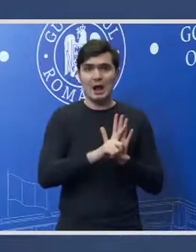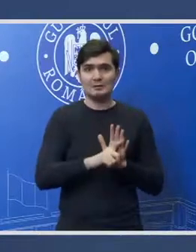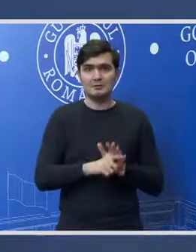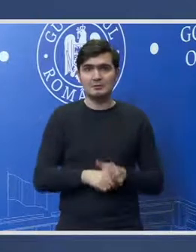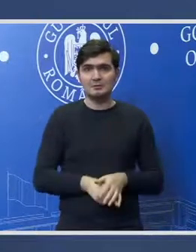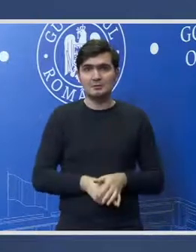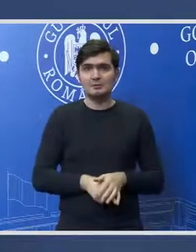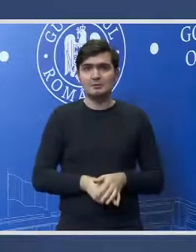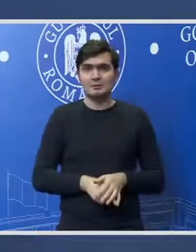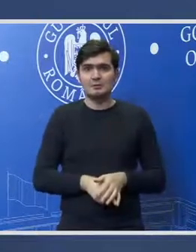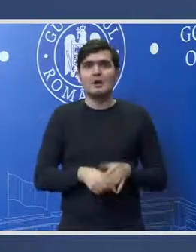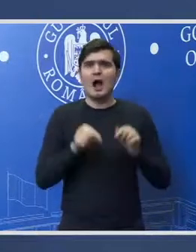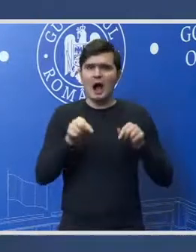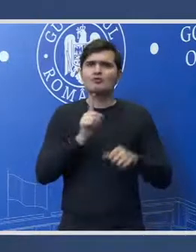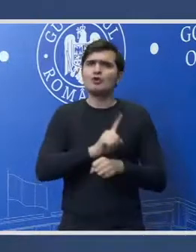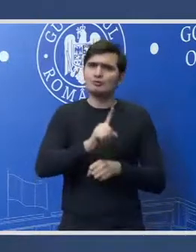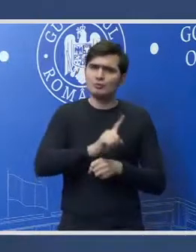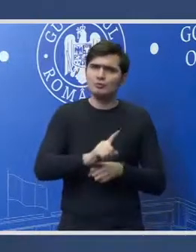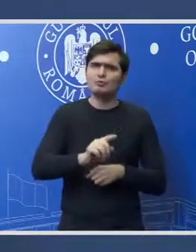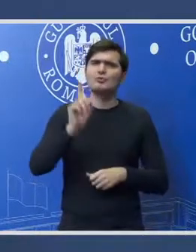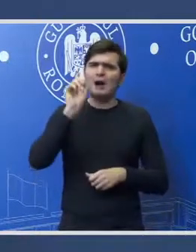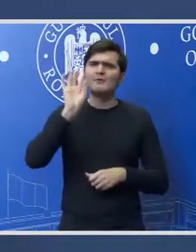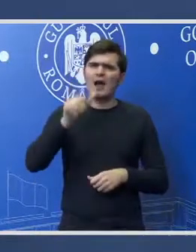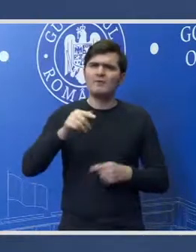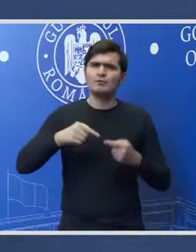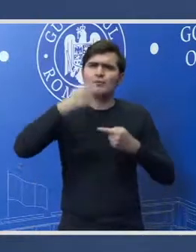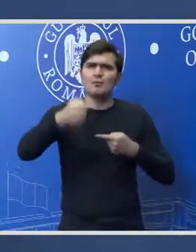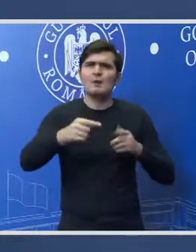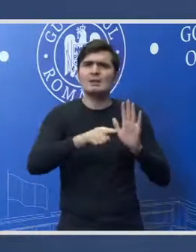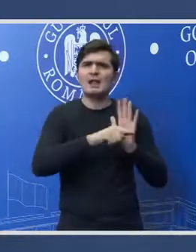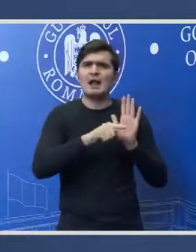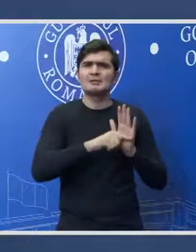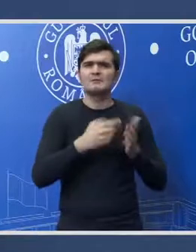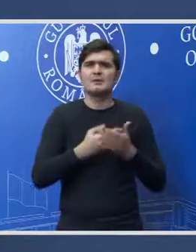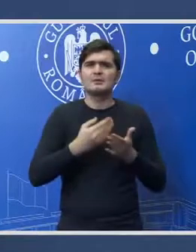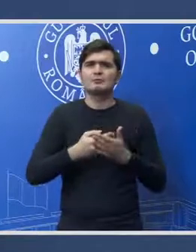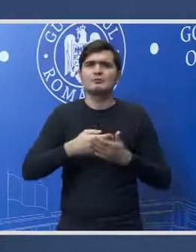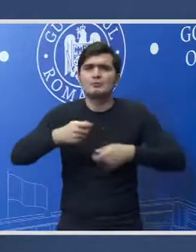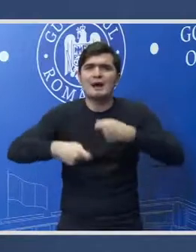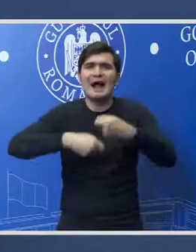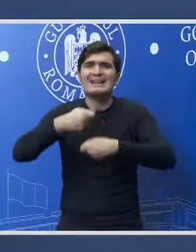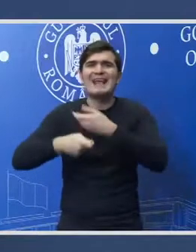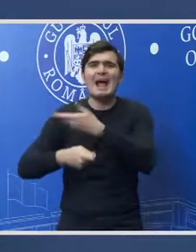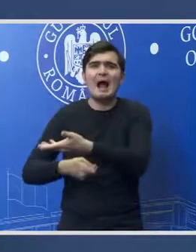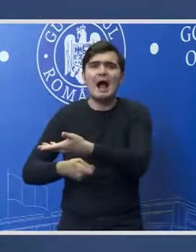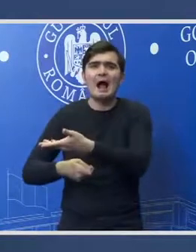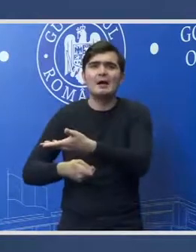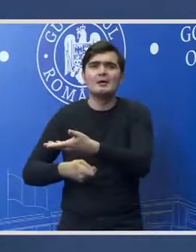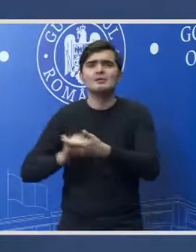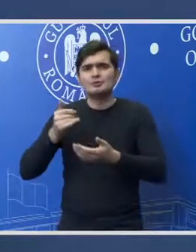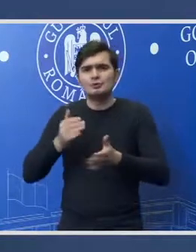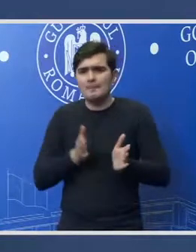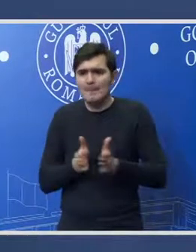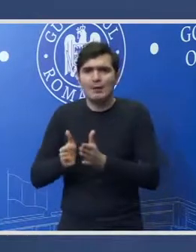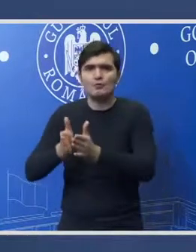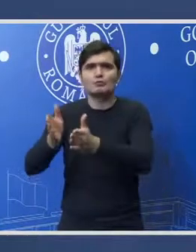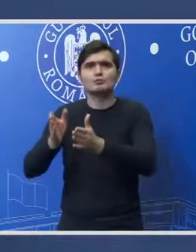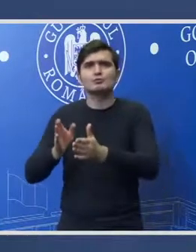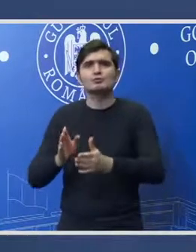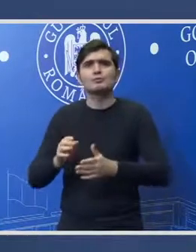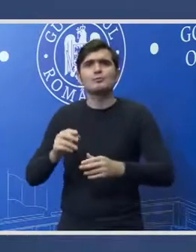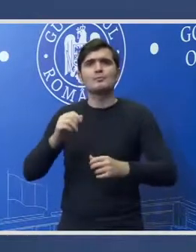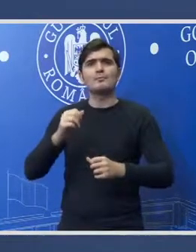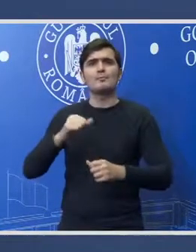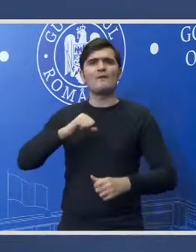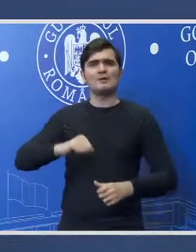ce ar fi avut repercusiuni cu privire la care era și parcursul ulterior